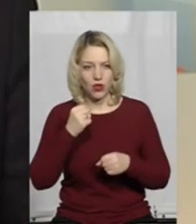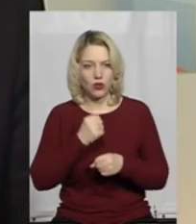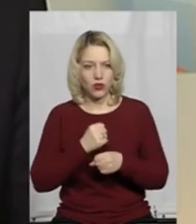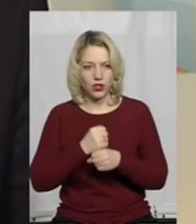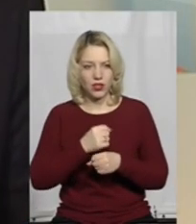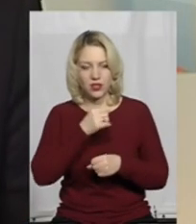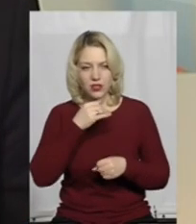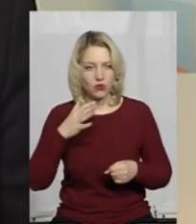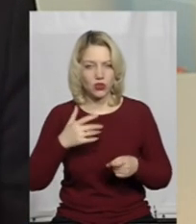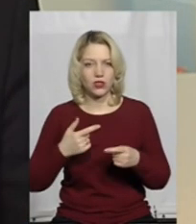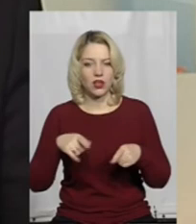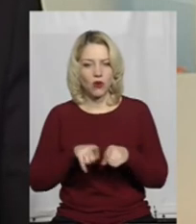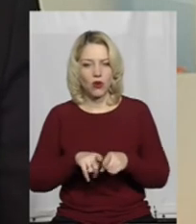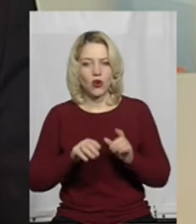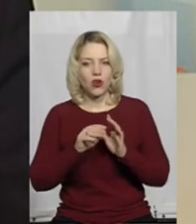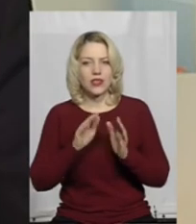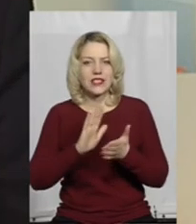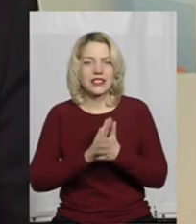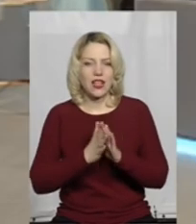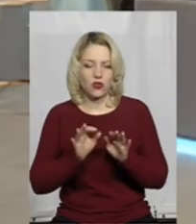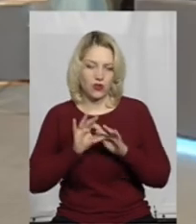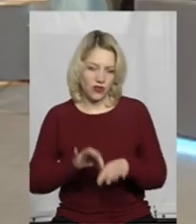замердувати до такого стану, довести. Ну,